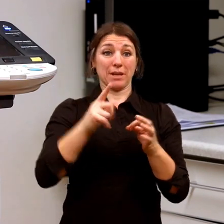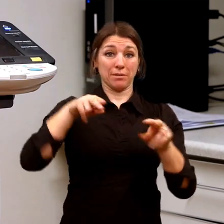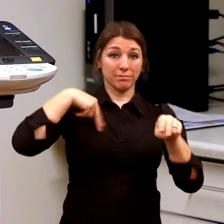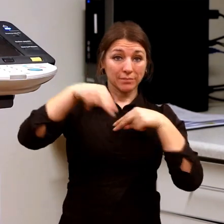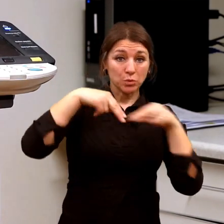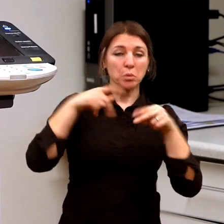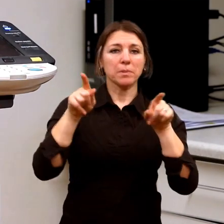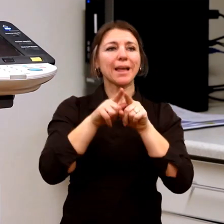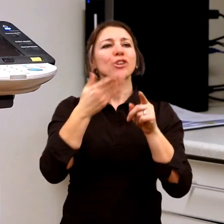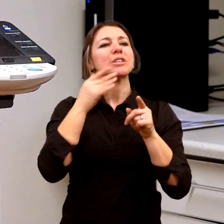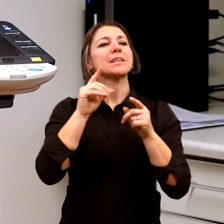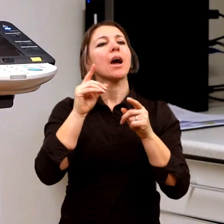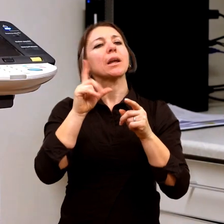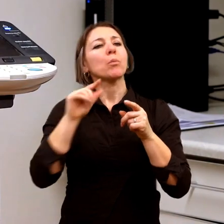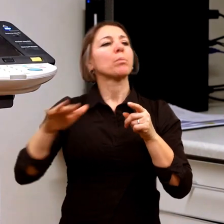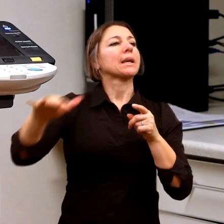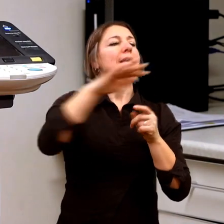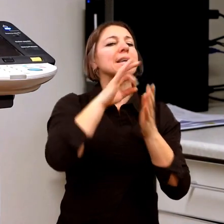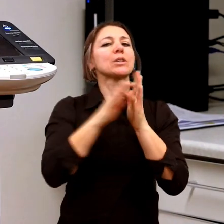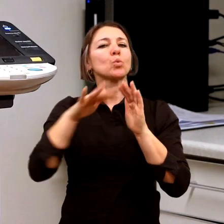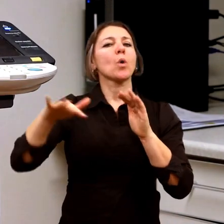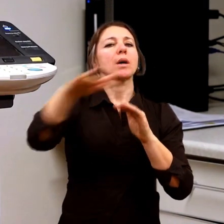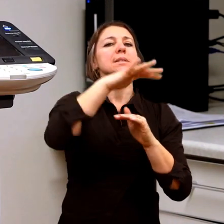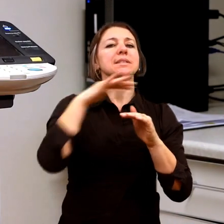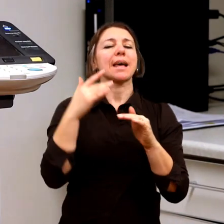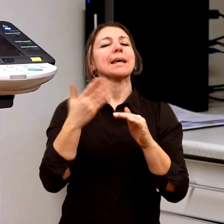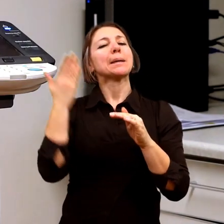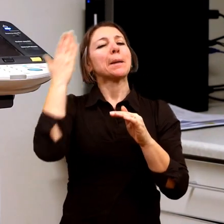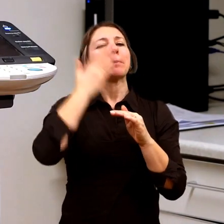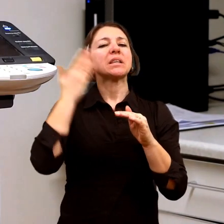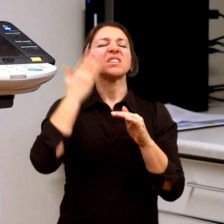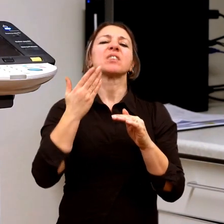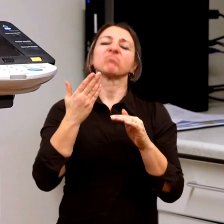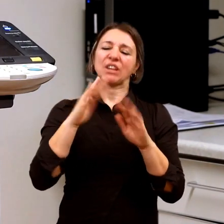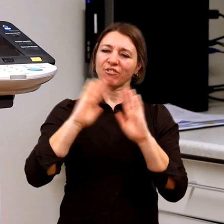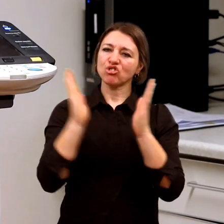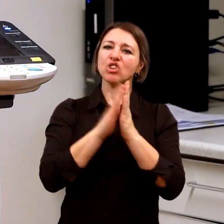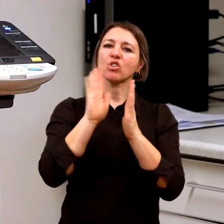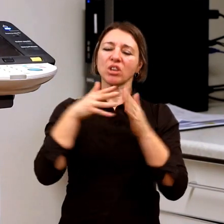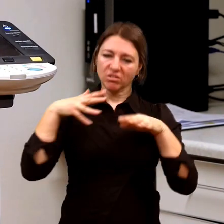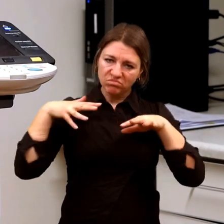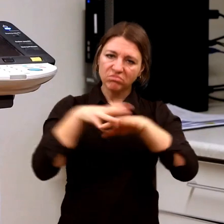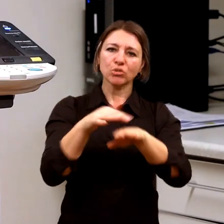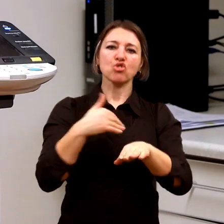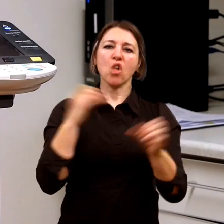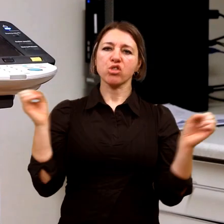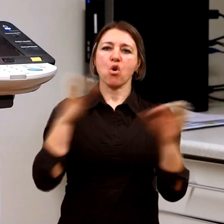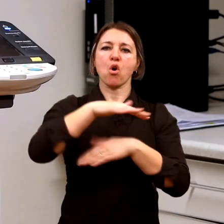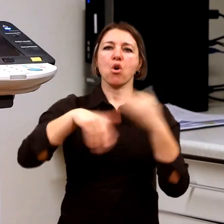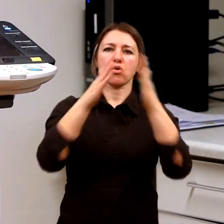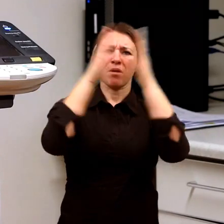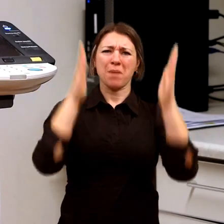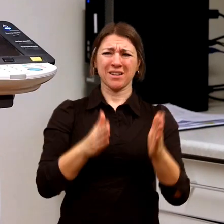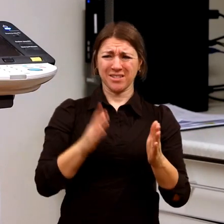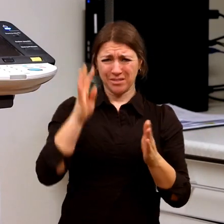v České republice vedeme, je, že inkluze je, že všechny děti budou pod jednou střechou. Ale to je opravdu